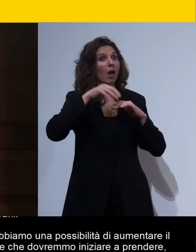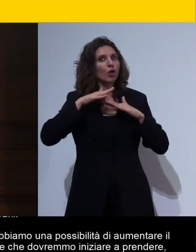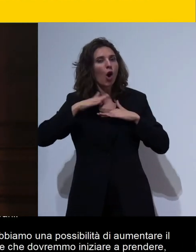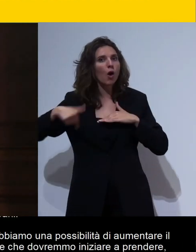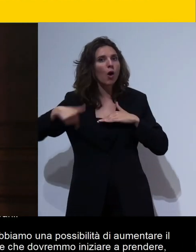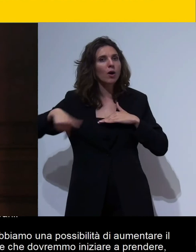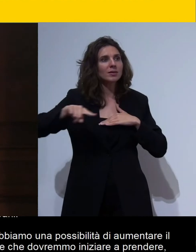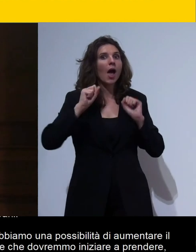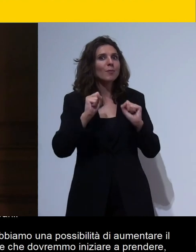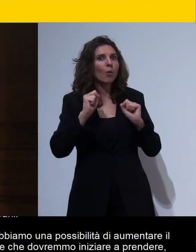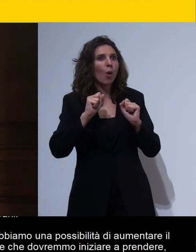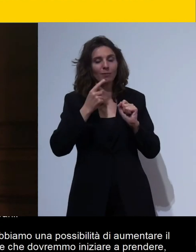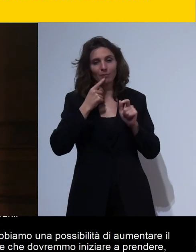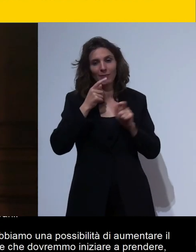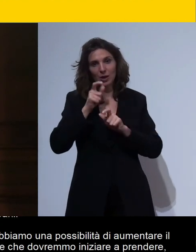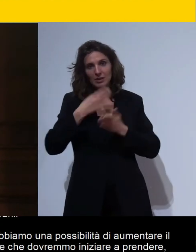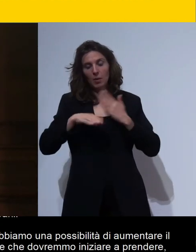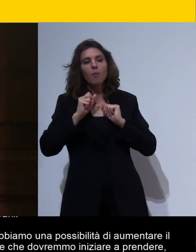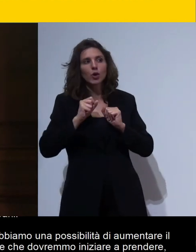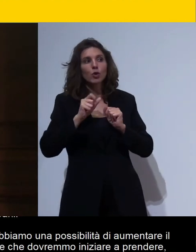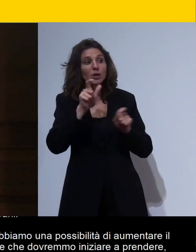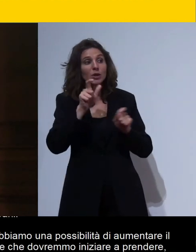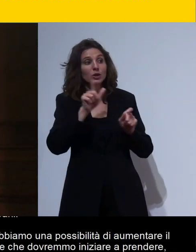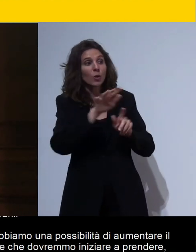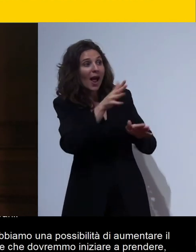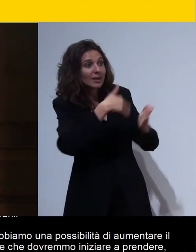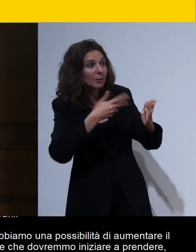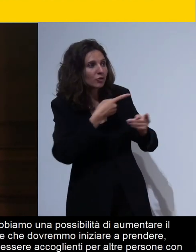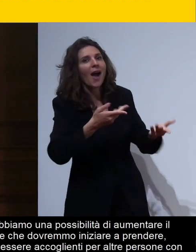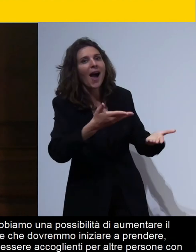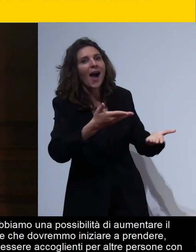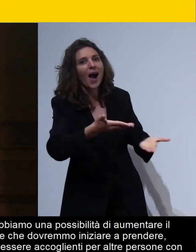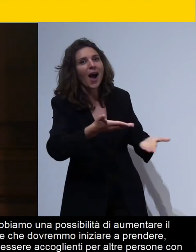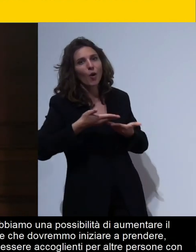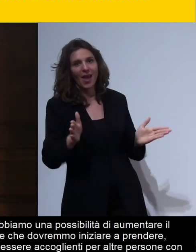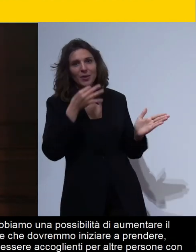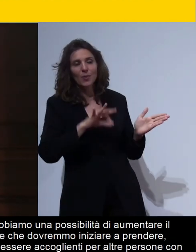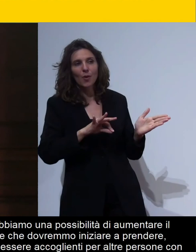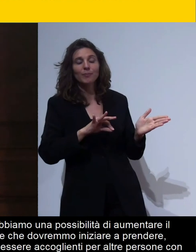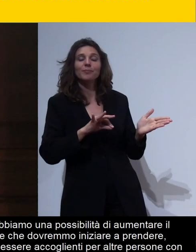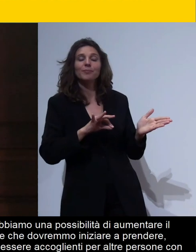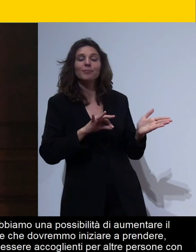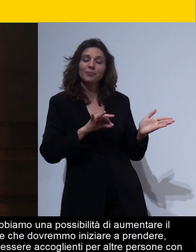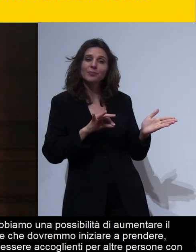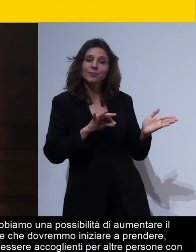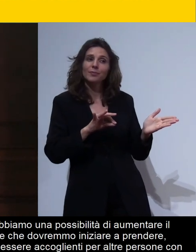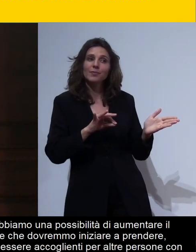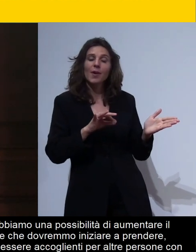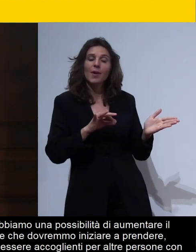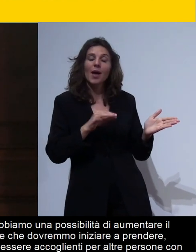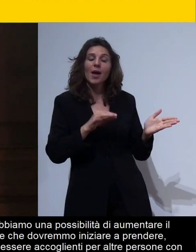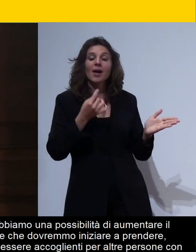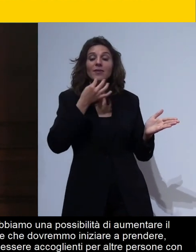che possano essere accoglienti per altre persone con disabilità e quindi metterci nella condizione